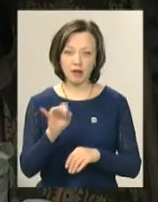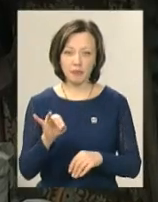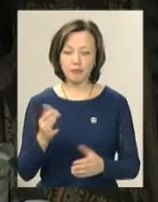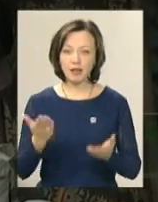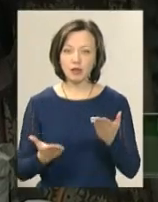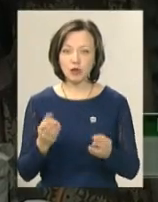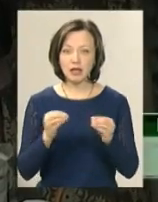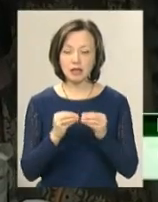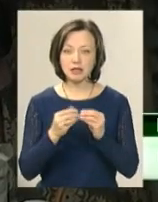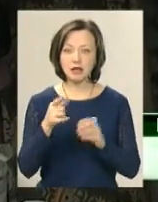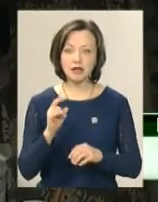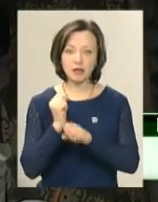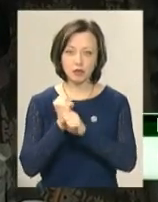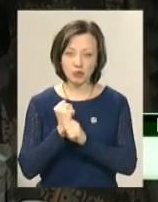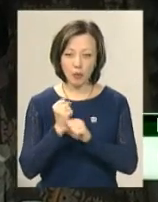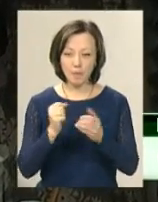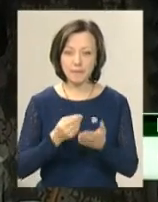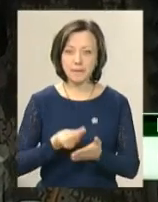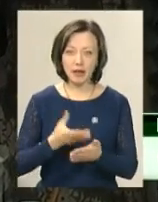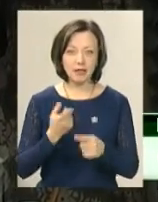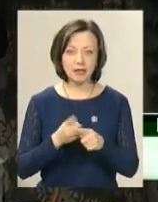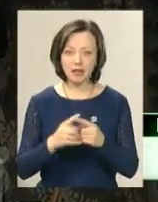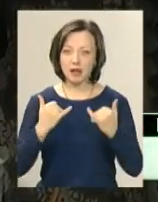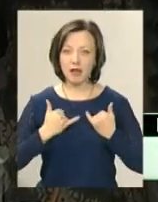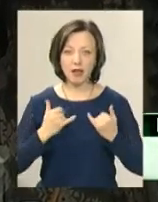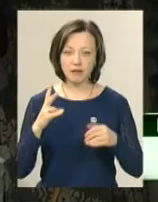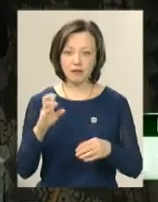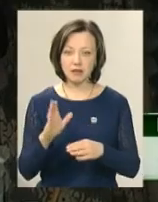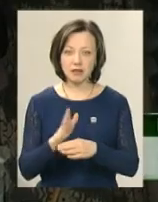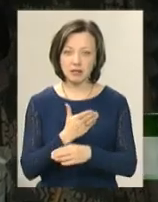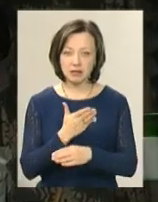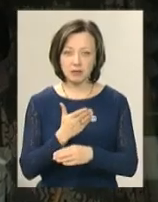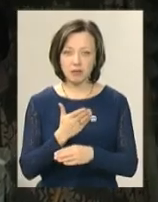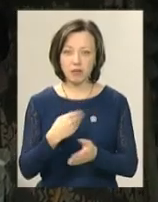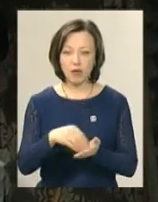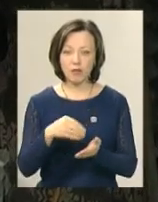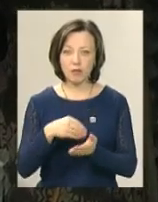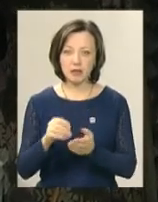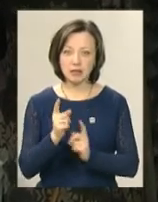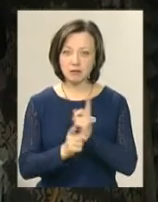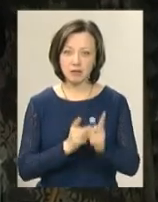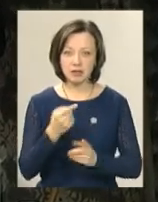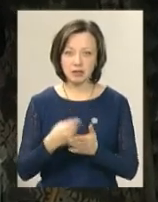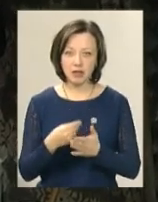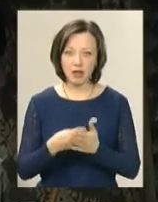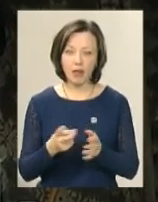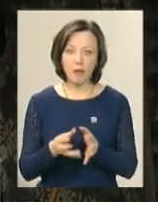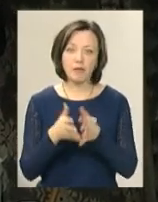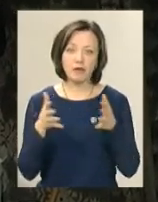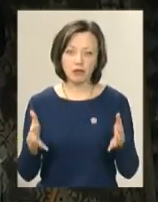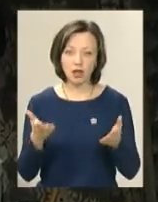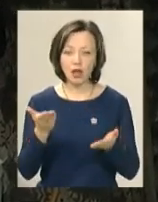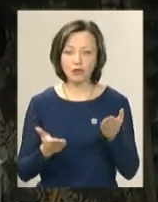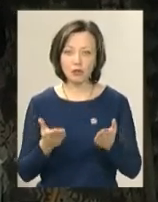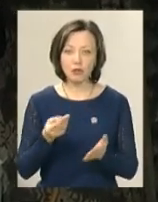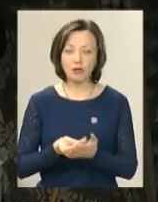10 гривень на мішку підніметься ціна, то це буде для нас не зміниться, ну, для покупателів зміниться ціна на більше. Тобто, якщо